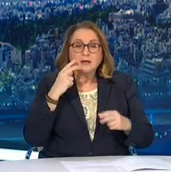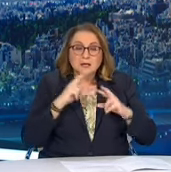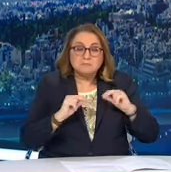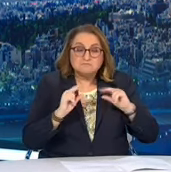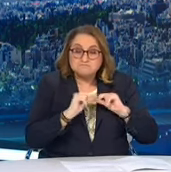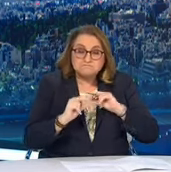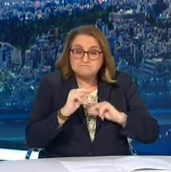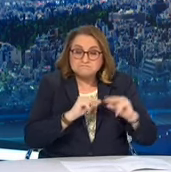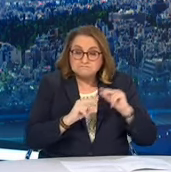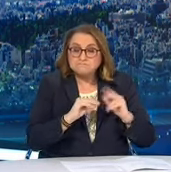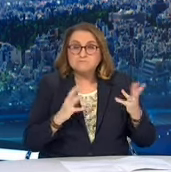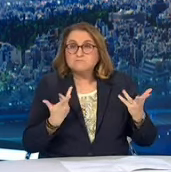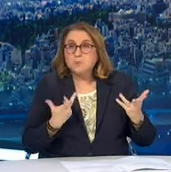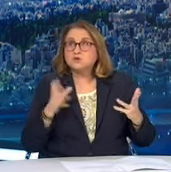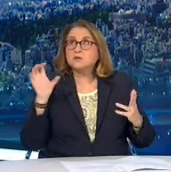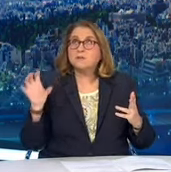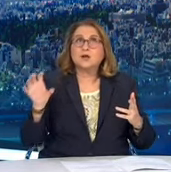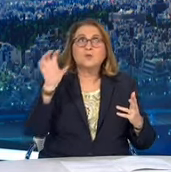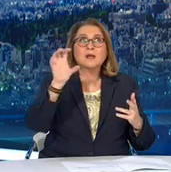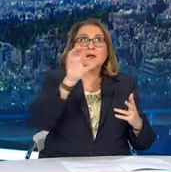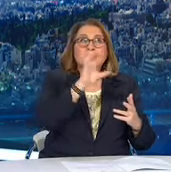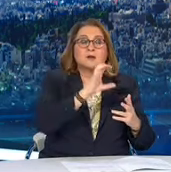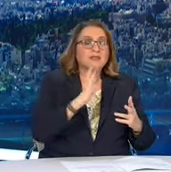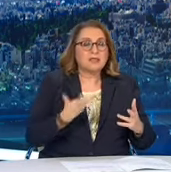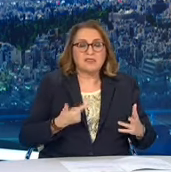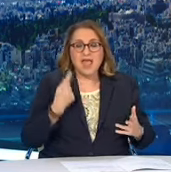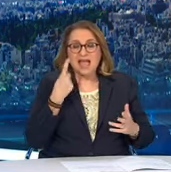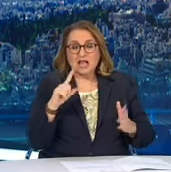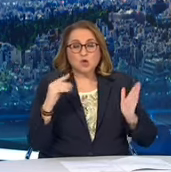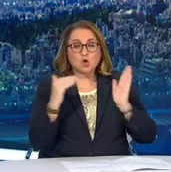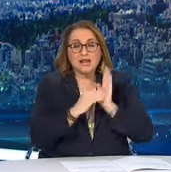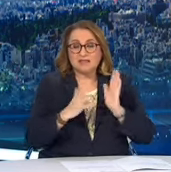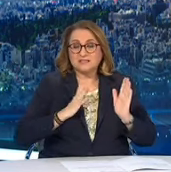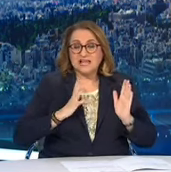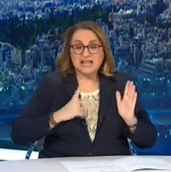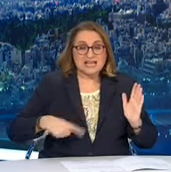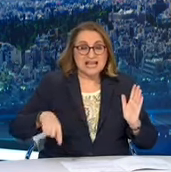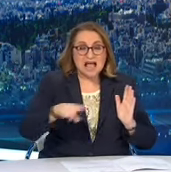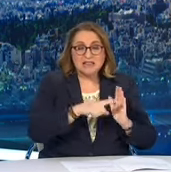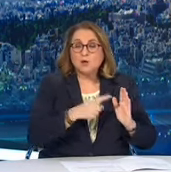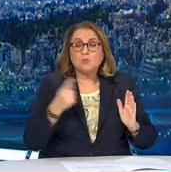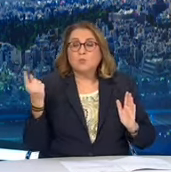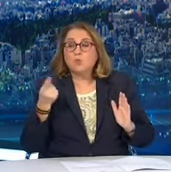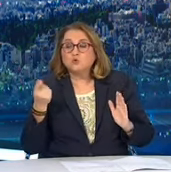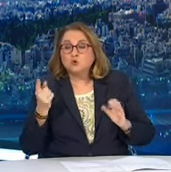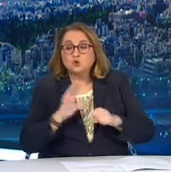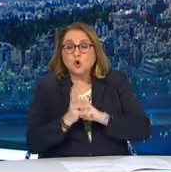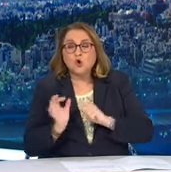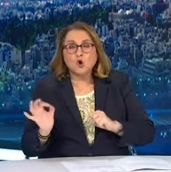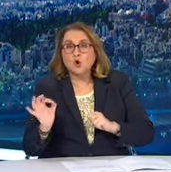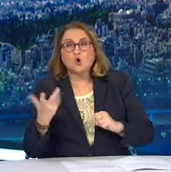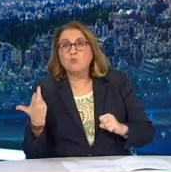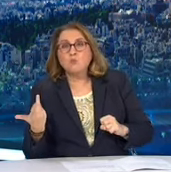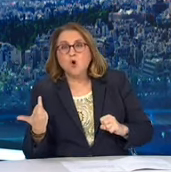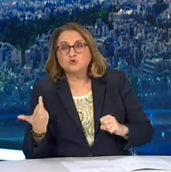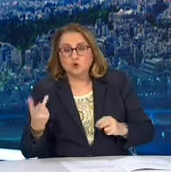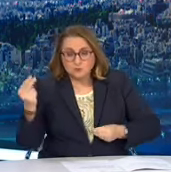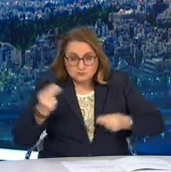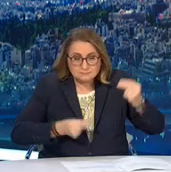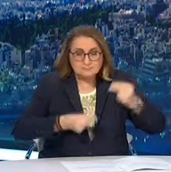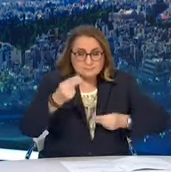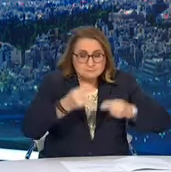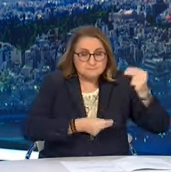κρουσμάτων της περιοχής ανά 100.000, το πόσο γρήγορη είναι αυτή η αύξηση, το πόσο είναι τα ενεργά κρούσματα,